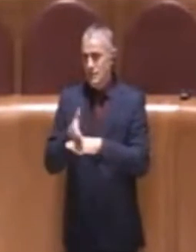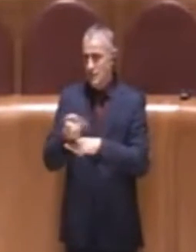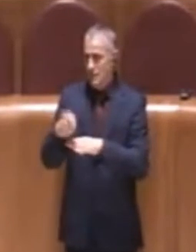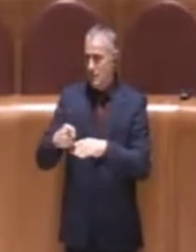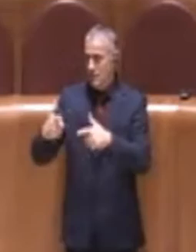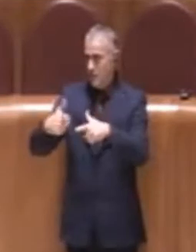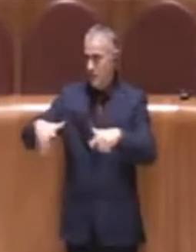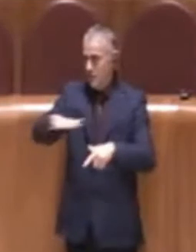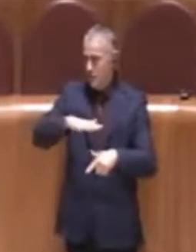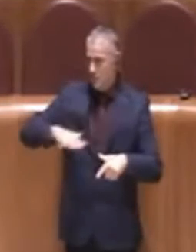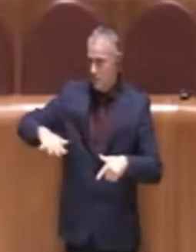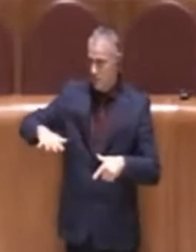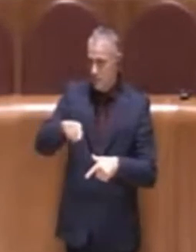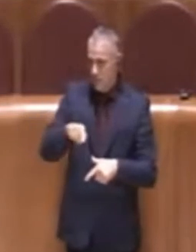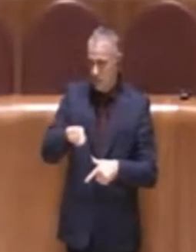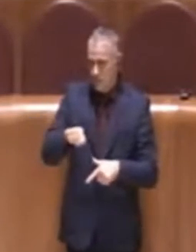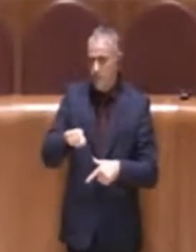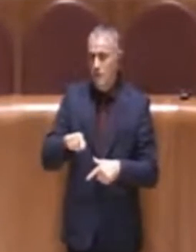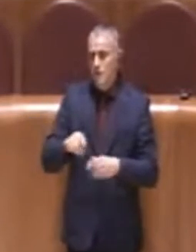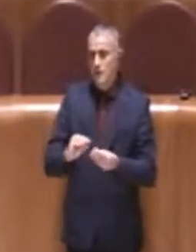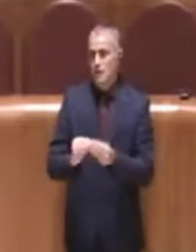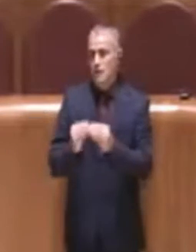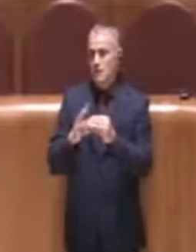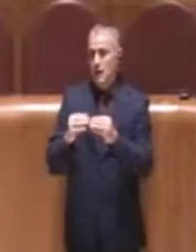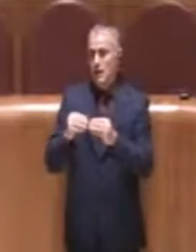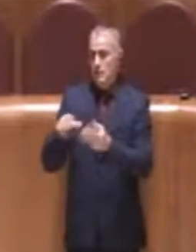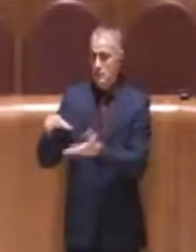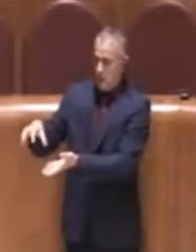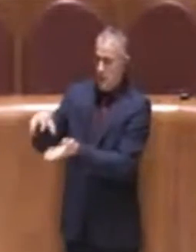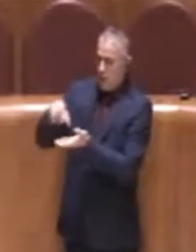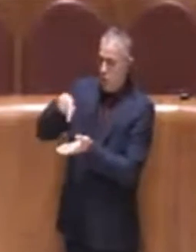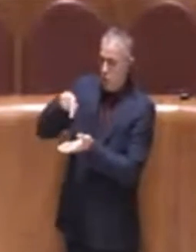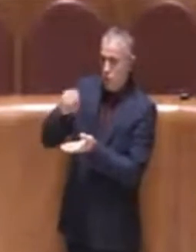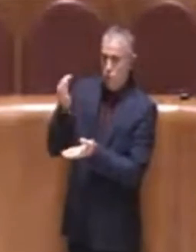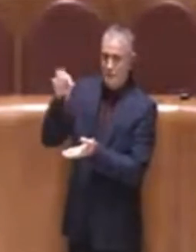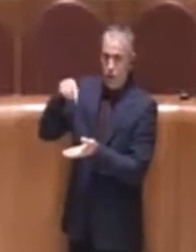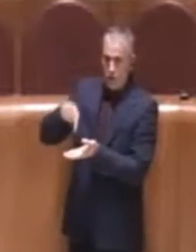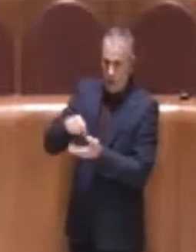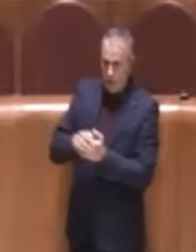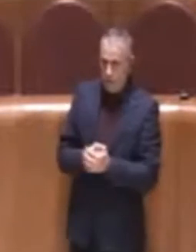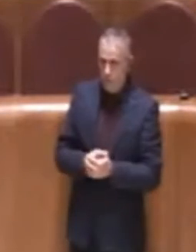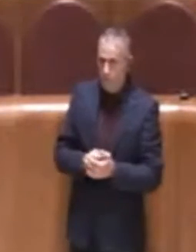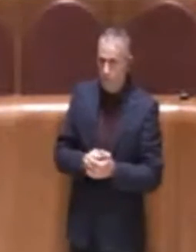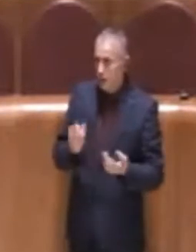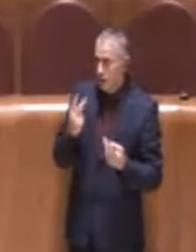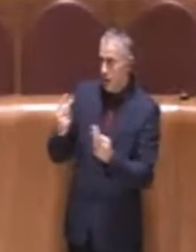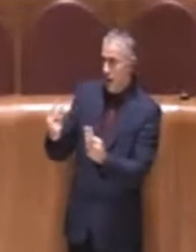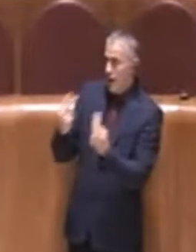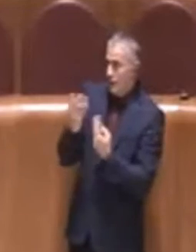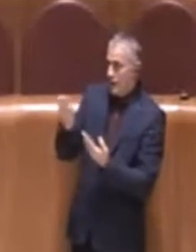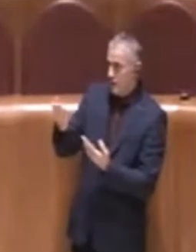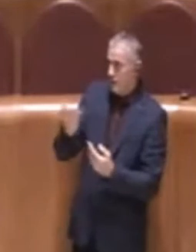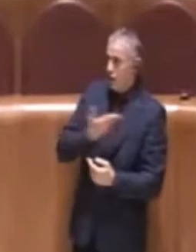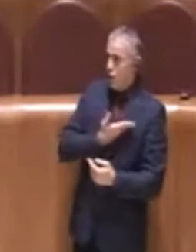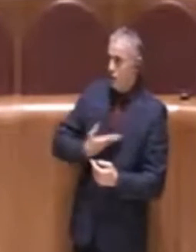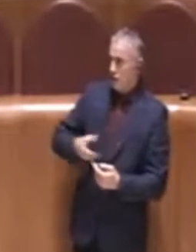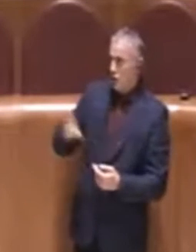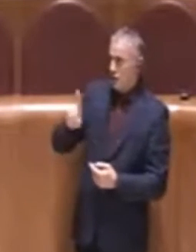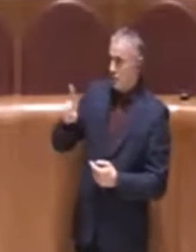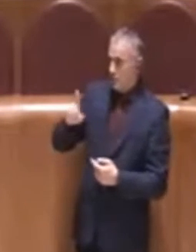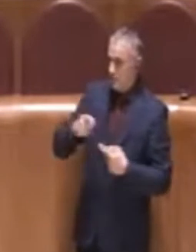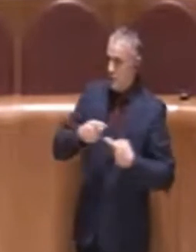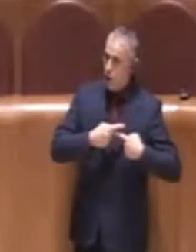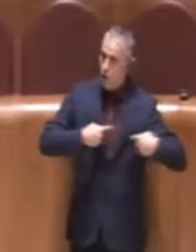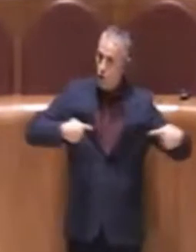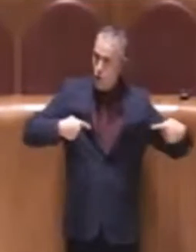realizzare con il contributo straordinario. Quindi, come vede il consigliere De Priamo, non è che